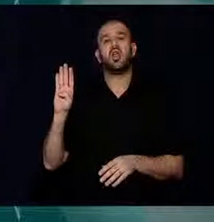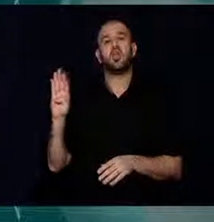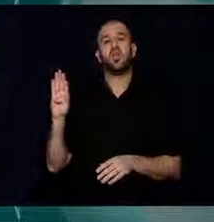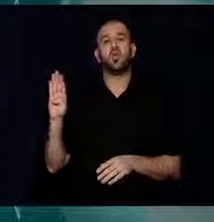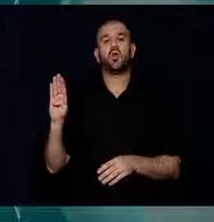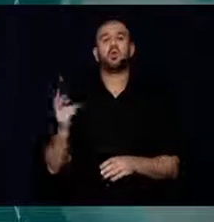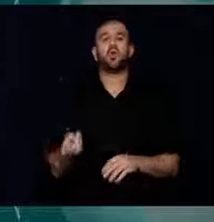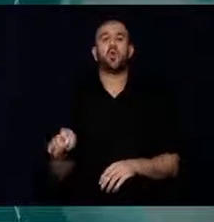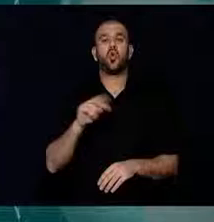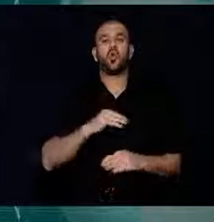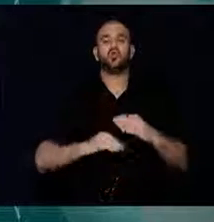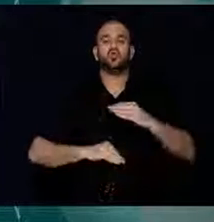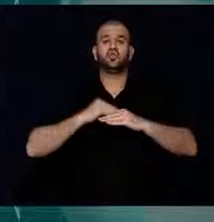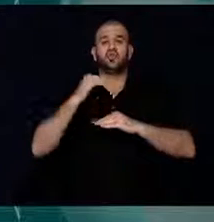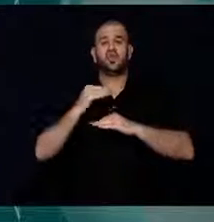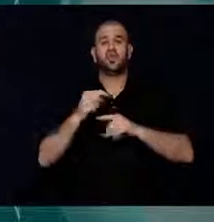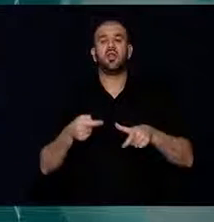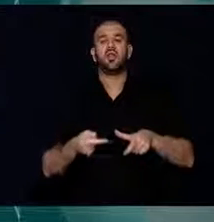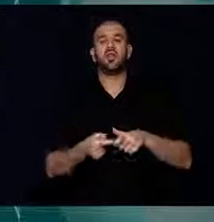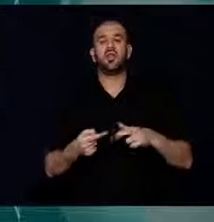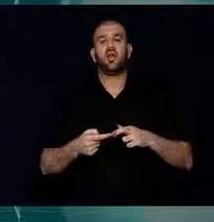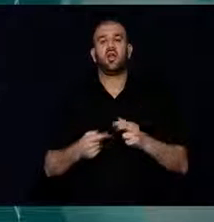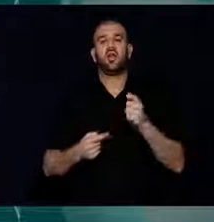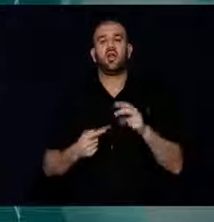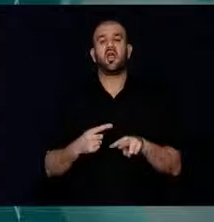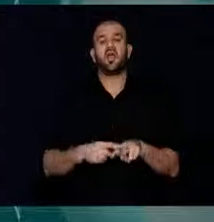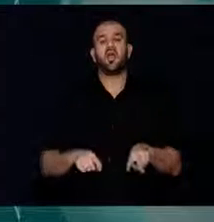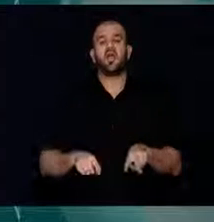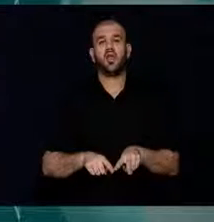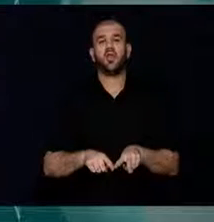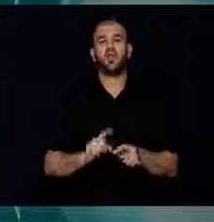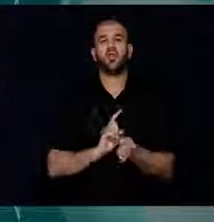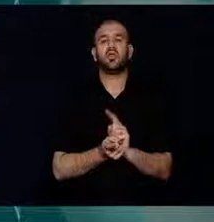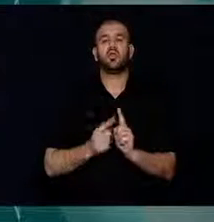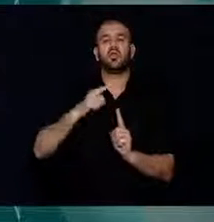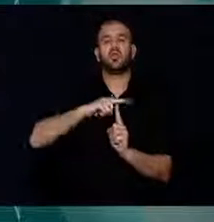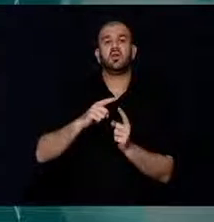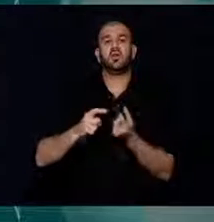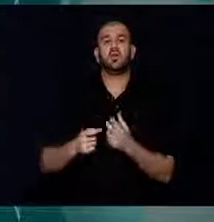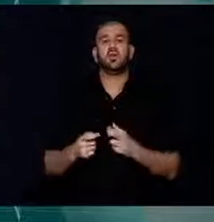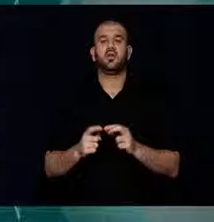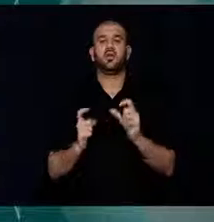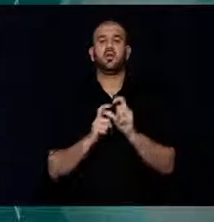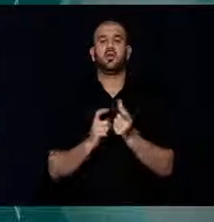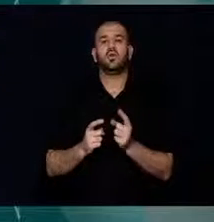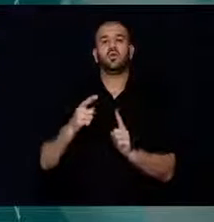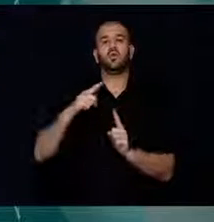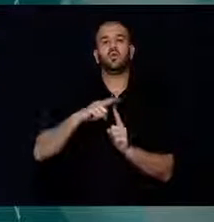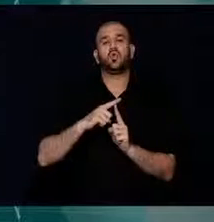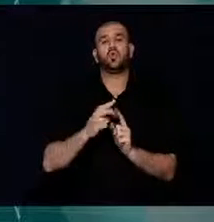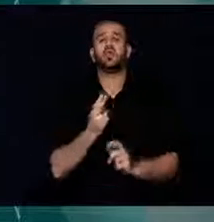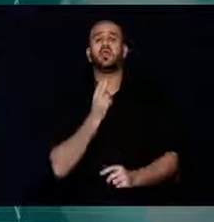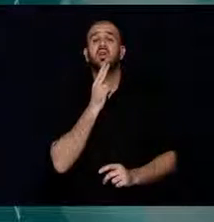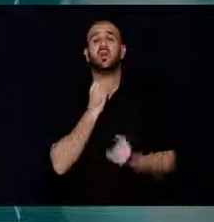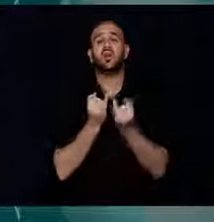Demokrasi Şehitlerinden Ercan Turgut'un kız kardeşi, Aycan Saraçoğlu da